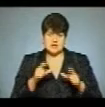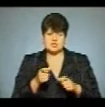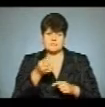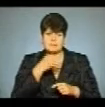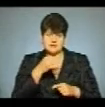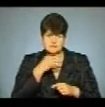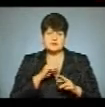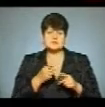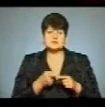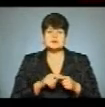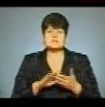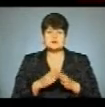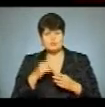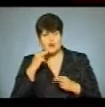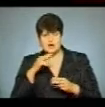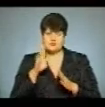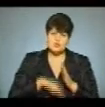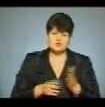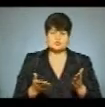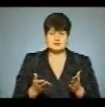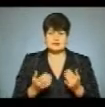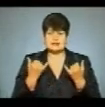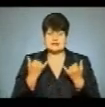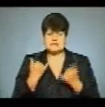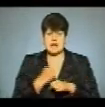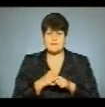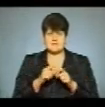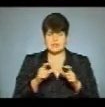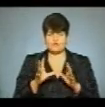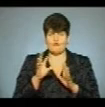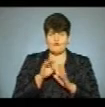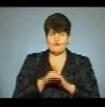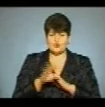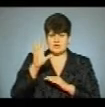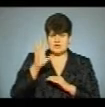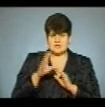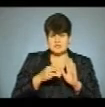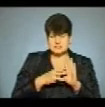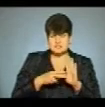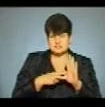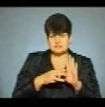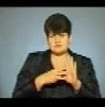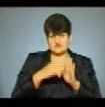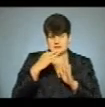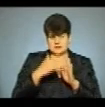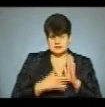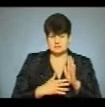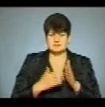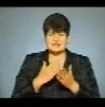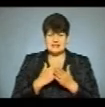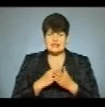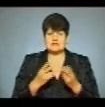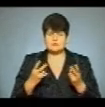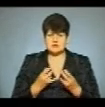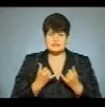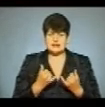Як зараз ця ситуація покращується, погіршується. Зараз в аптечку входить буквально 7-8 пунктів, але які є необхідні